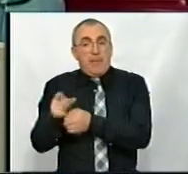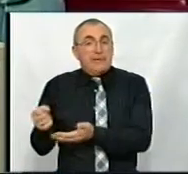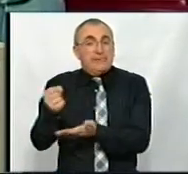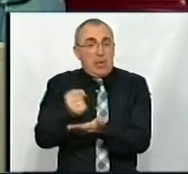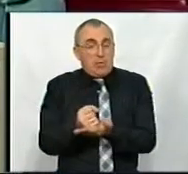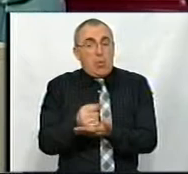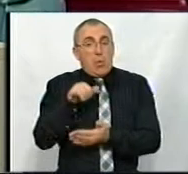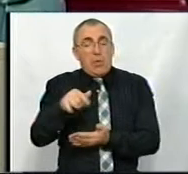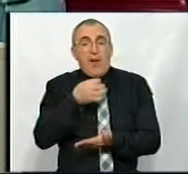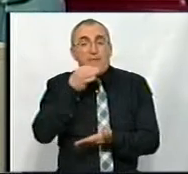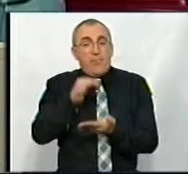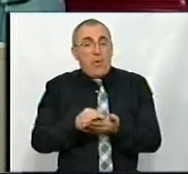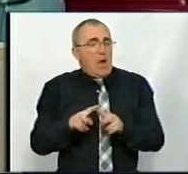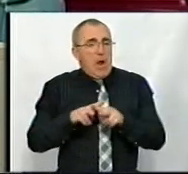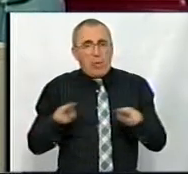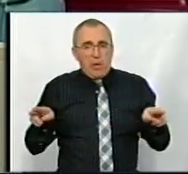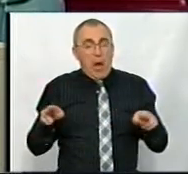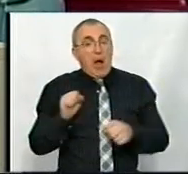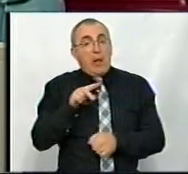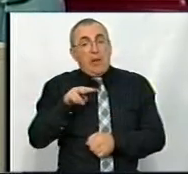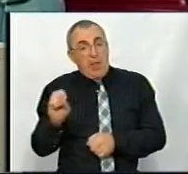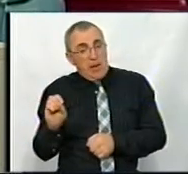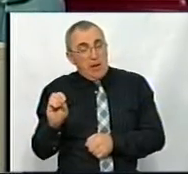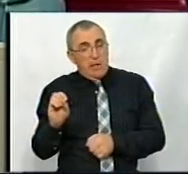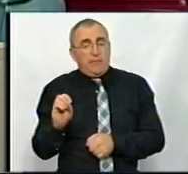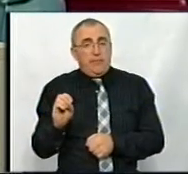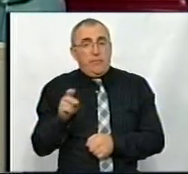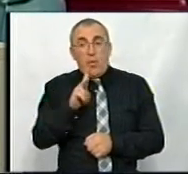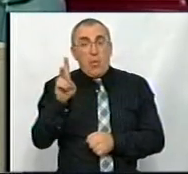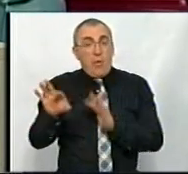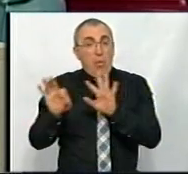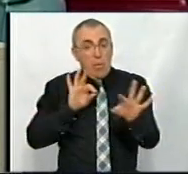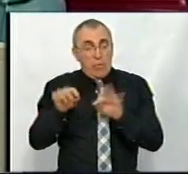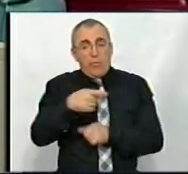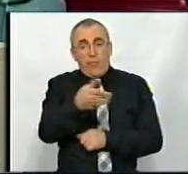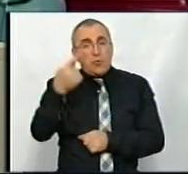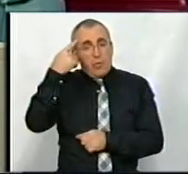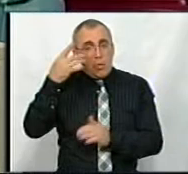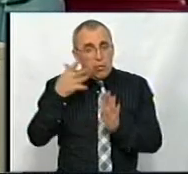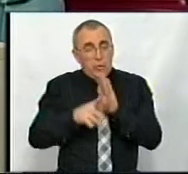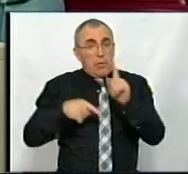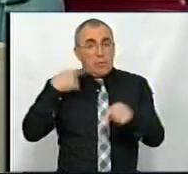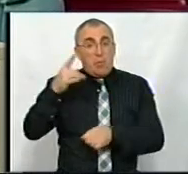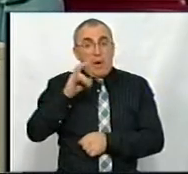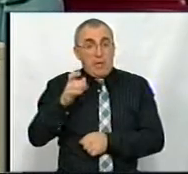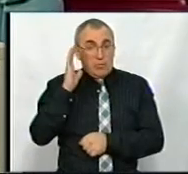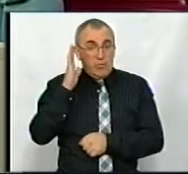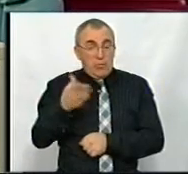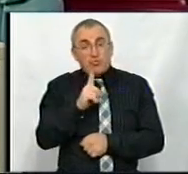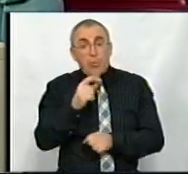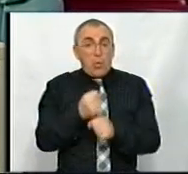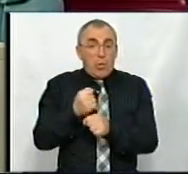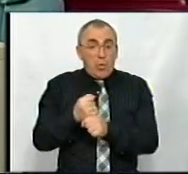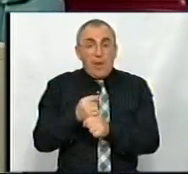і у них відповідальність однакова, але ті, кого обирають, вони розуміють, що наступного разу, якщо він буде щось